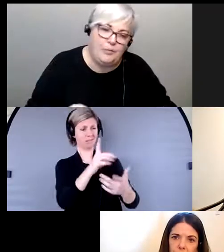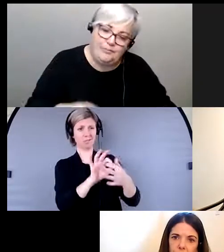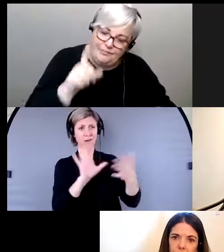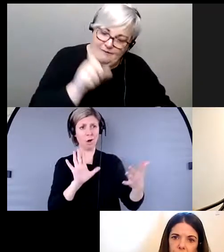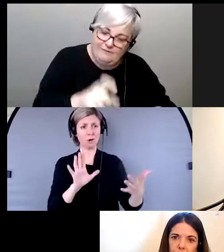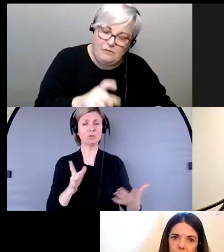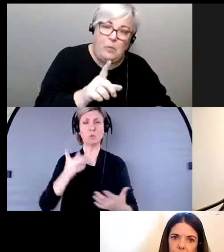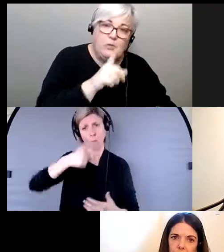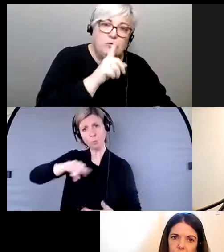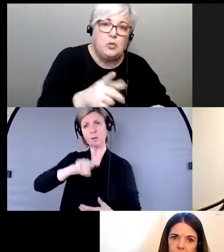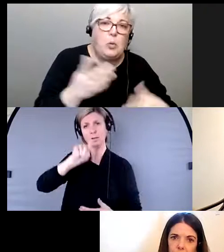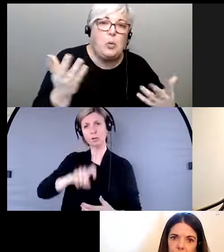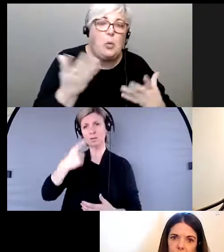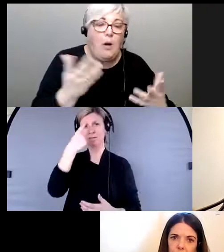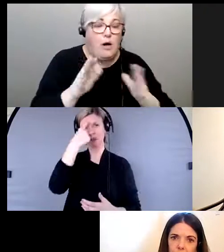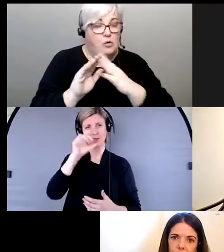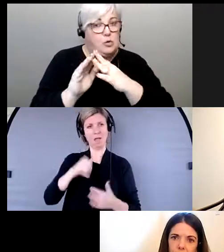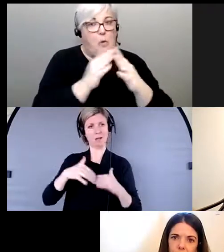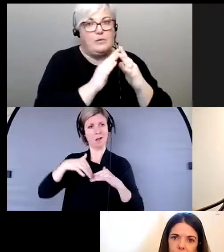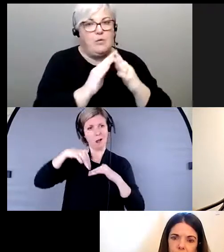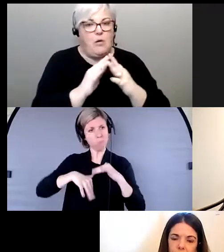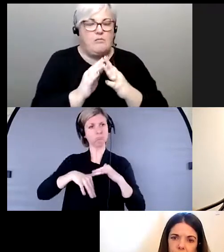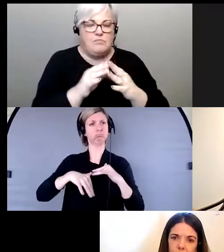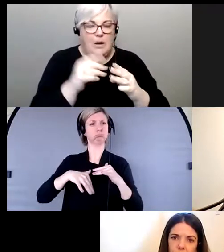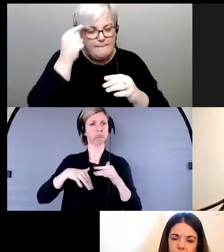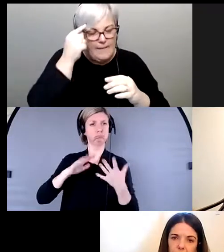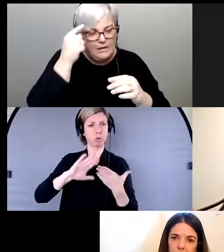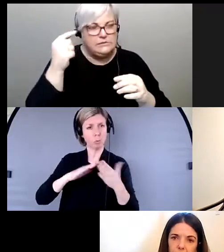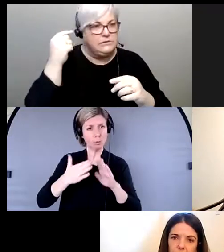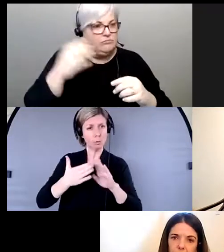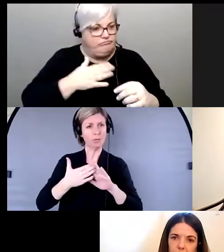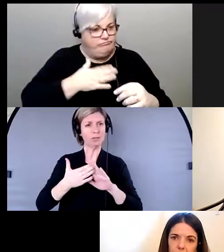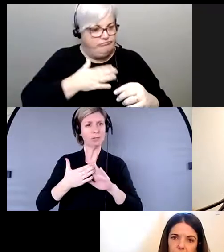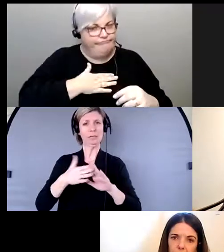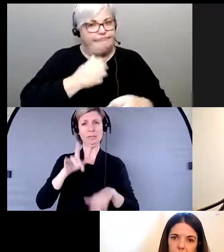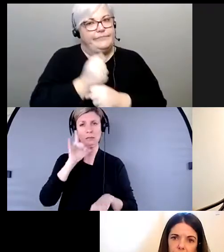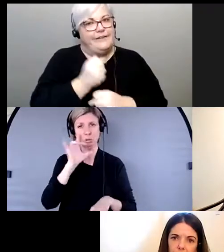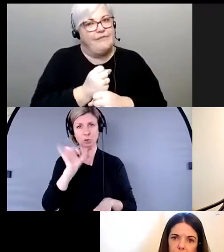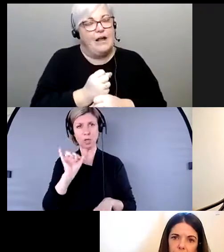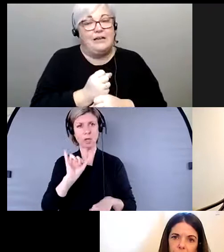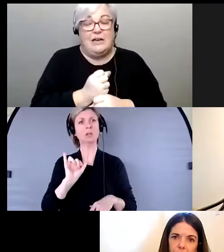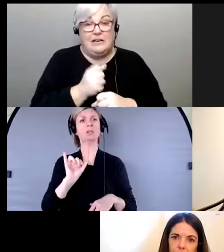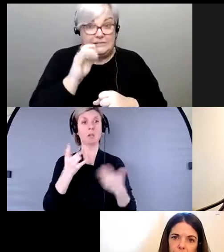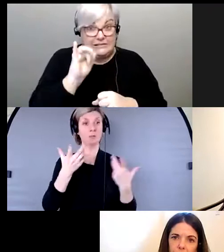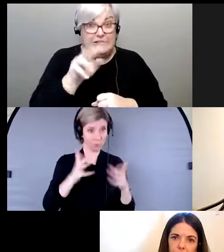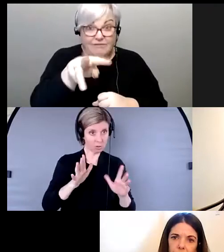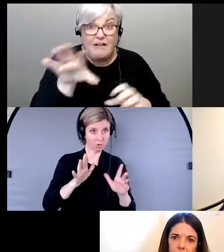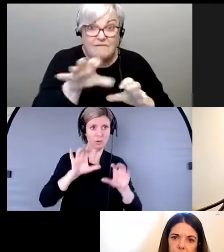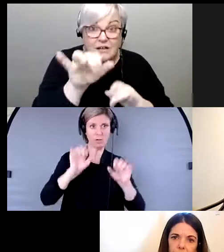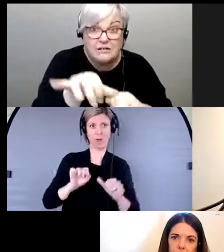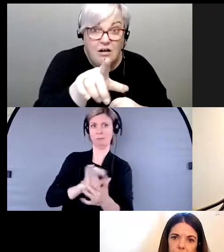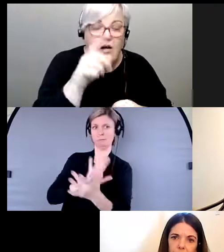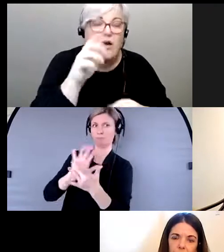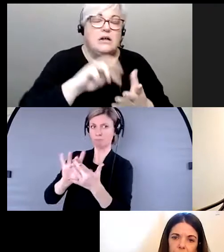'assurer que la communauté soit vraiment au centre de notre travail et à mesure qu fait ça, on peut commencer à penser aux enjeux